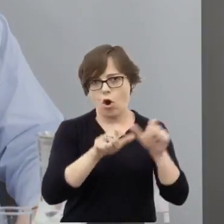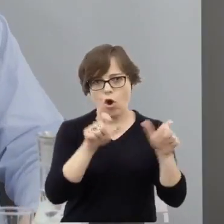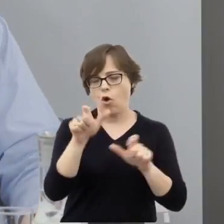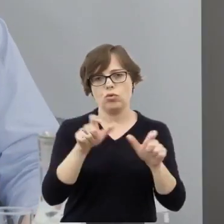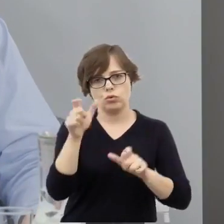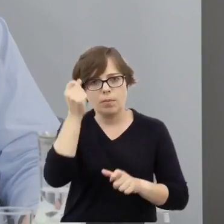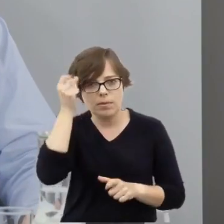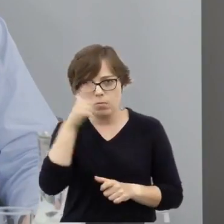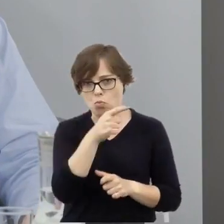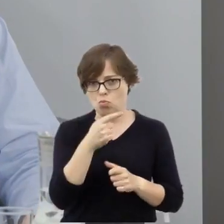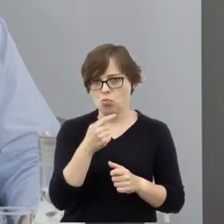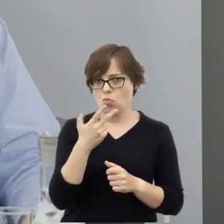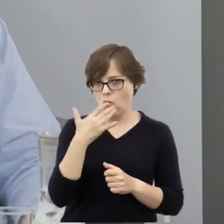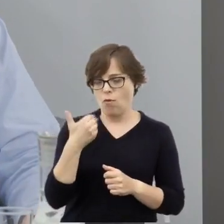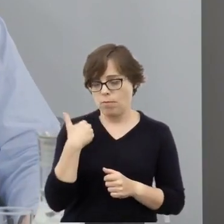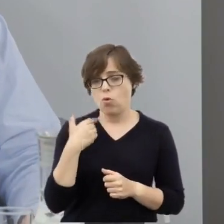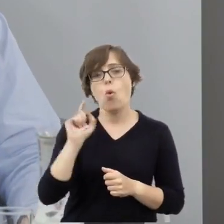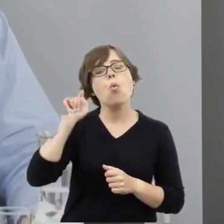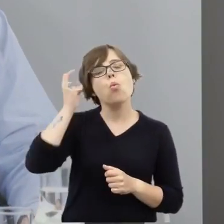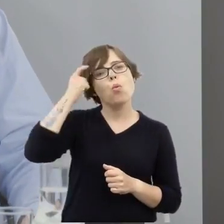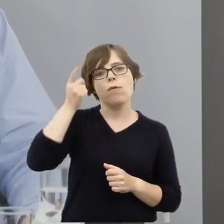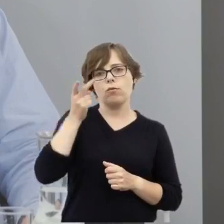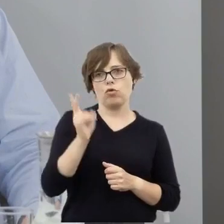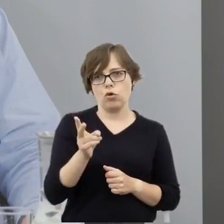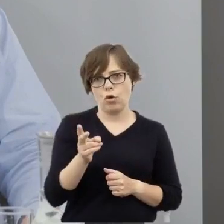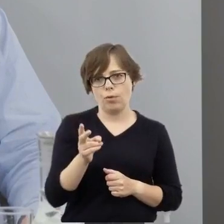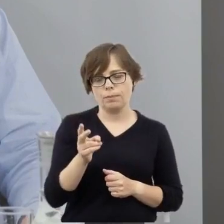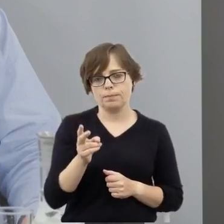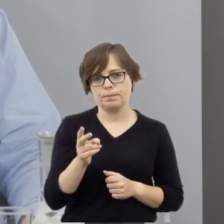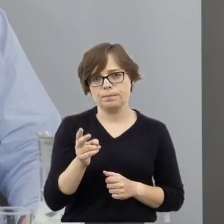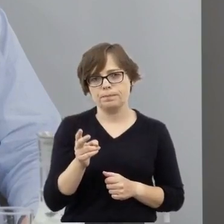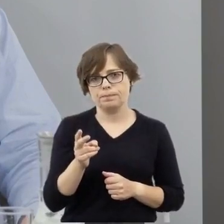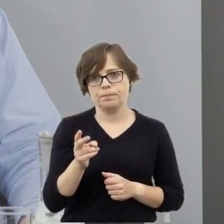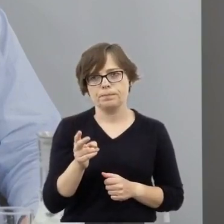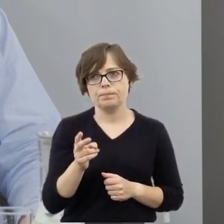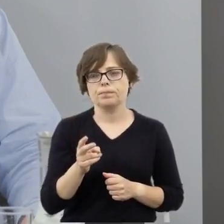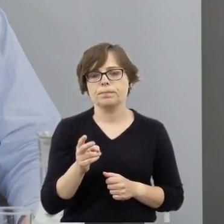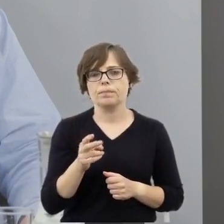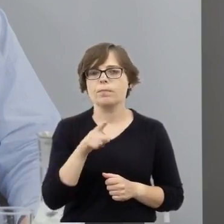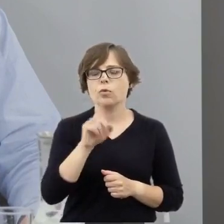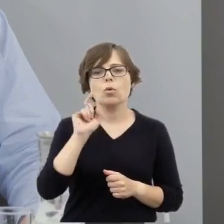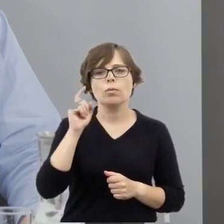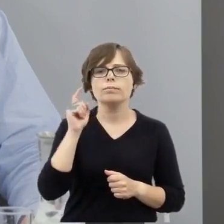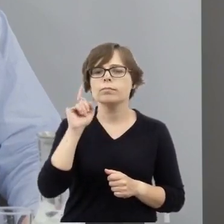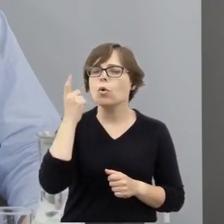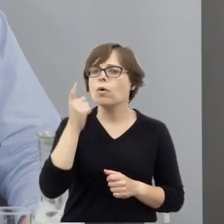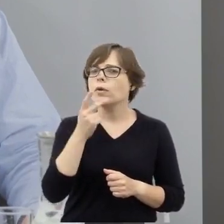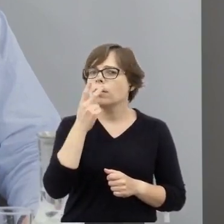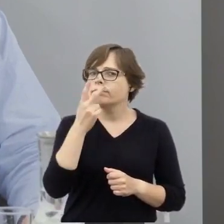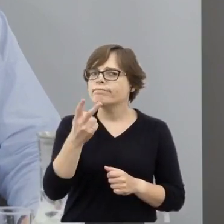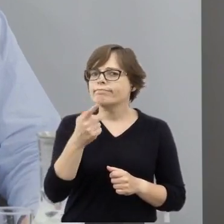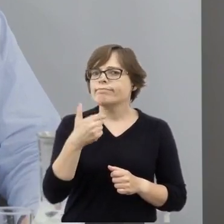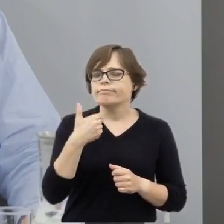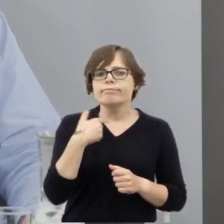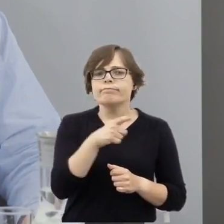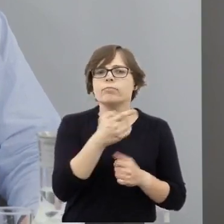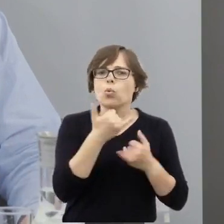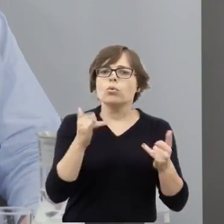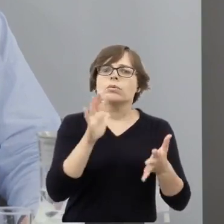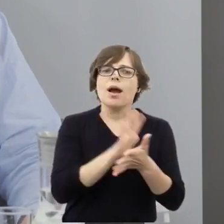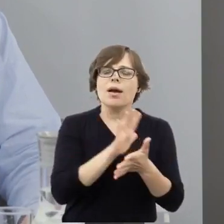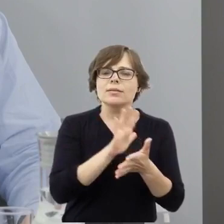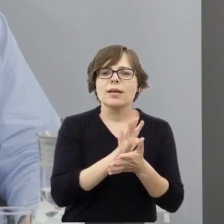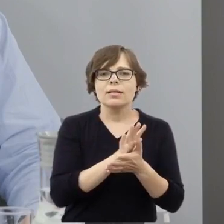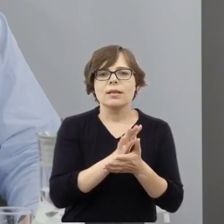zwłaszcza na uwagę zasługują artykuły, które ukazywały się w pismach lewicowej